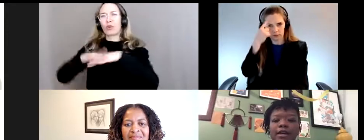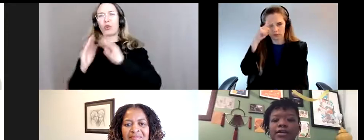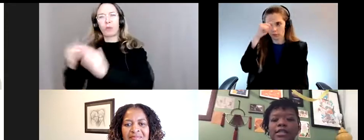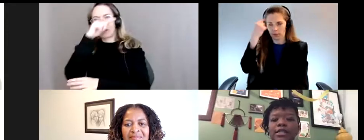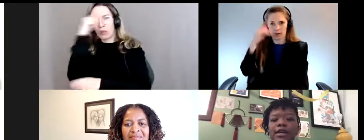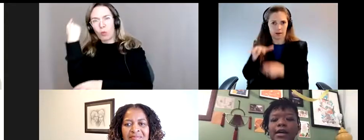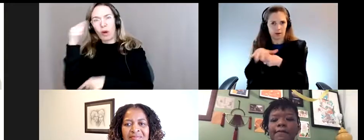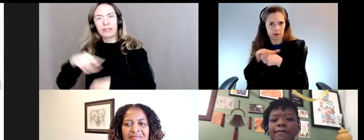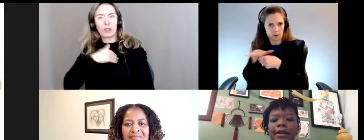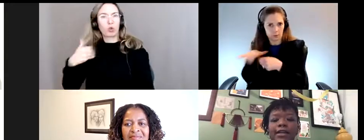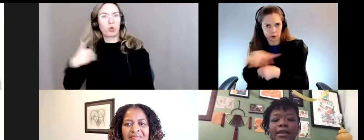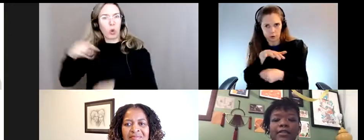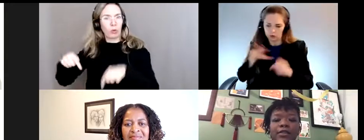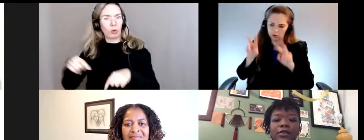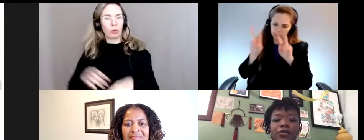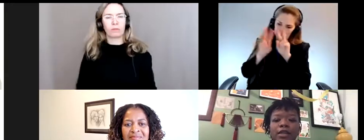ici à Toronto.